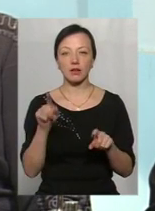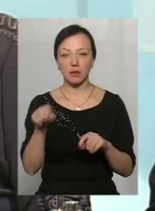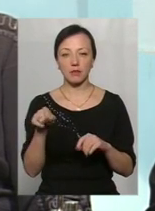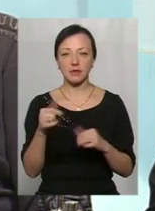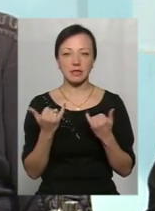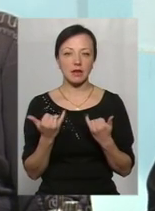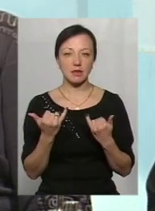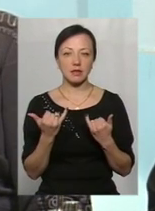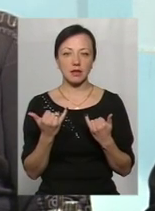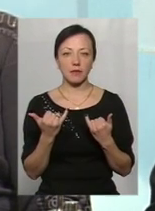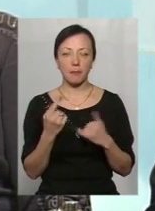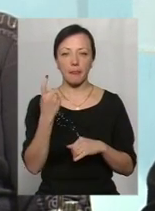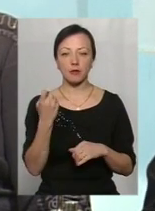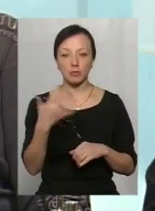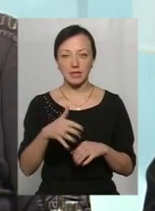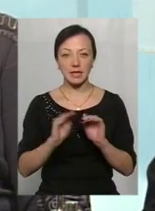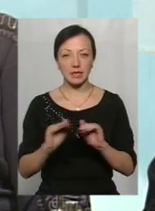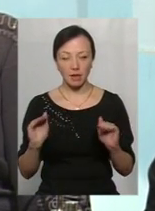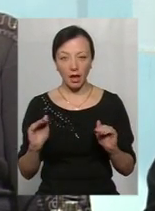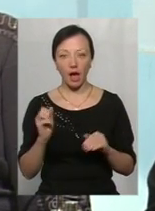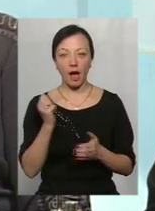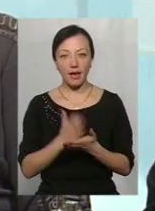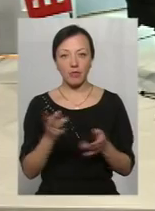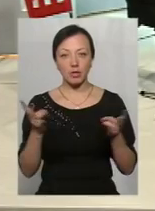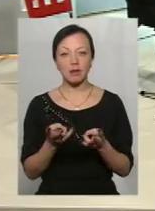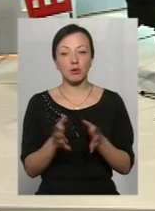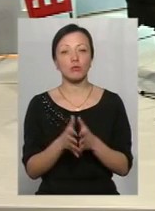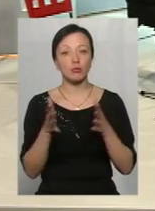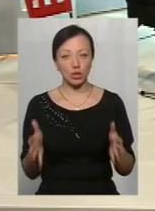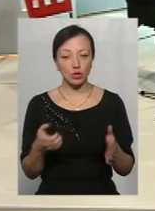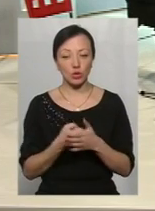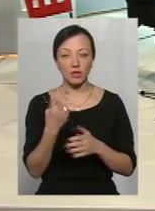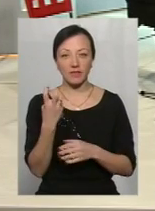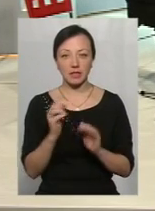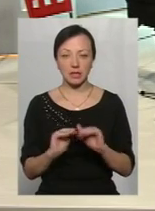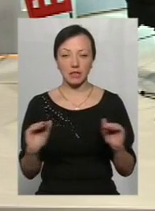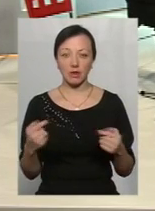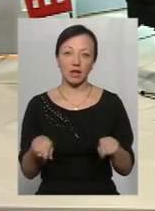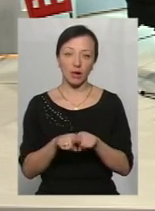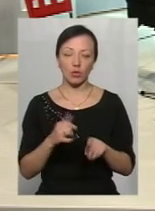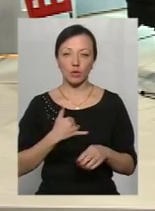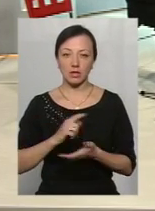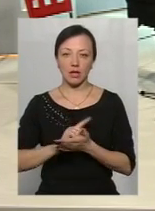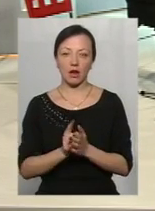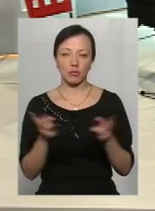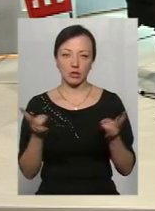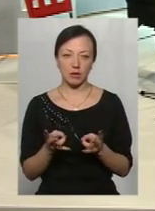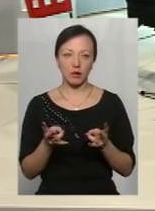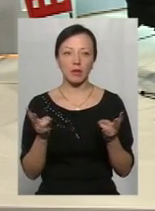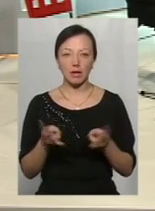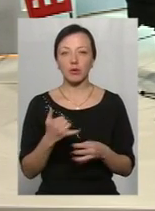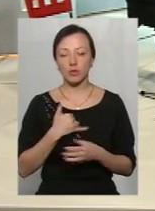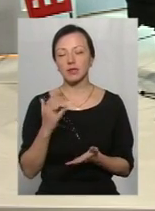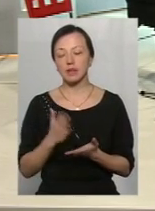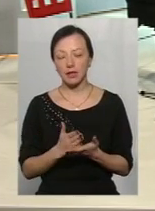зараз на 150 учнів, а є потреба більша, до 200 учнів. Ну, от такі у нас нагальні потреби. Потреба в нас